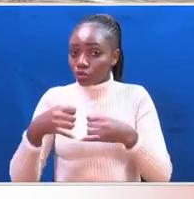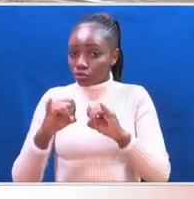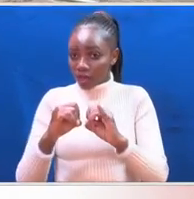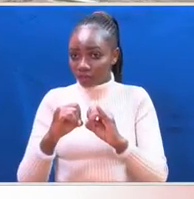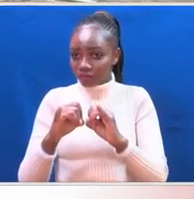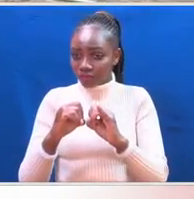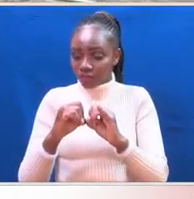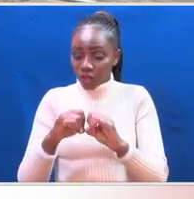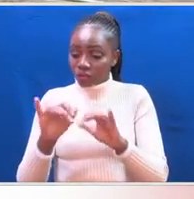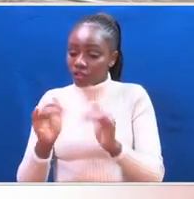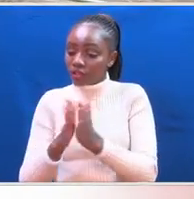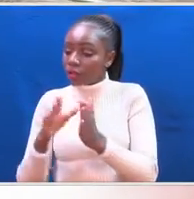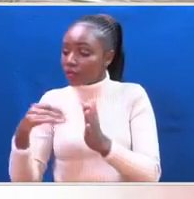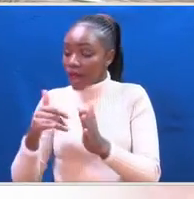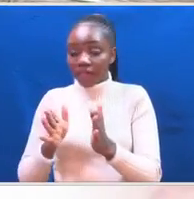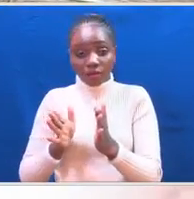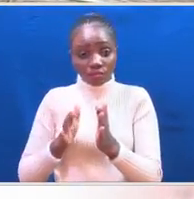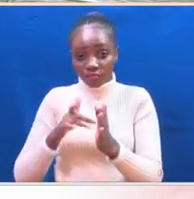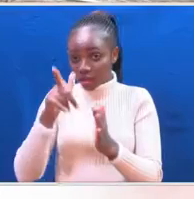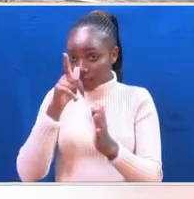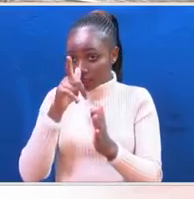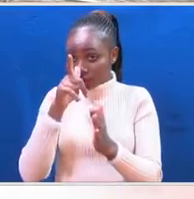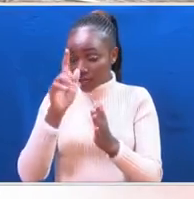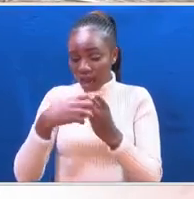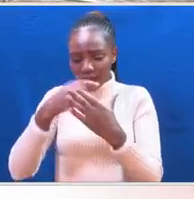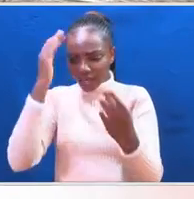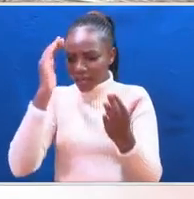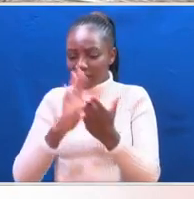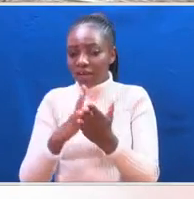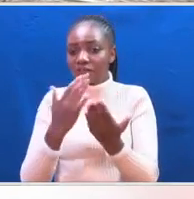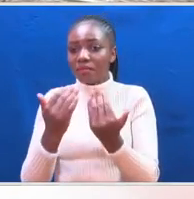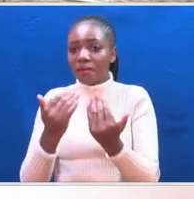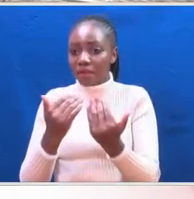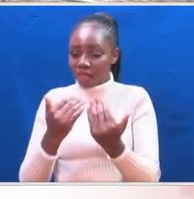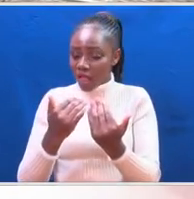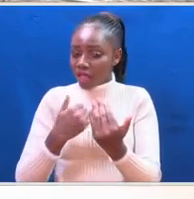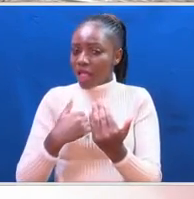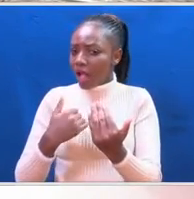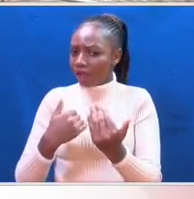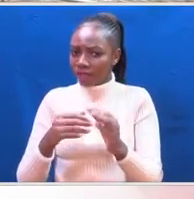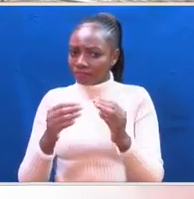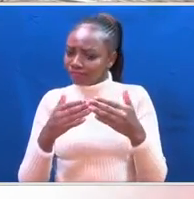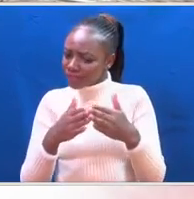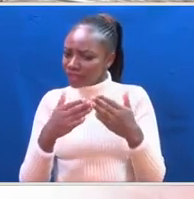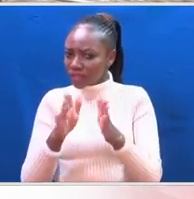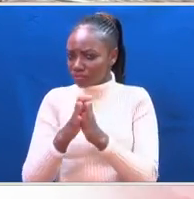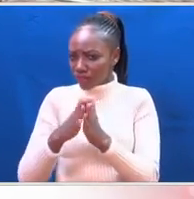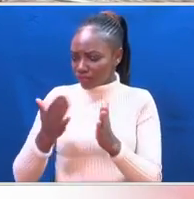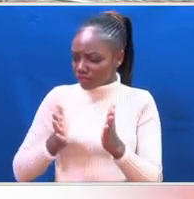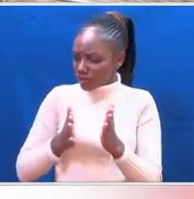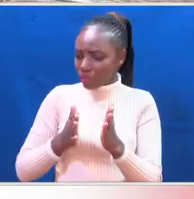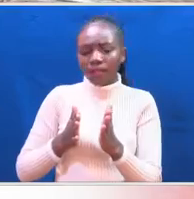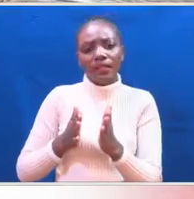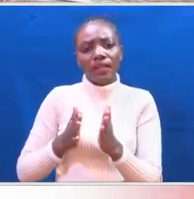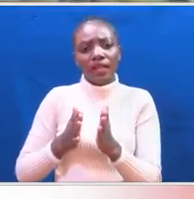His caregiver, without an iota of doubt, believes that Baraka must have meted and sired himself offsprings in the